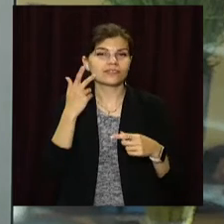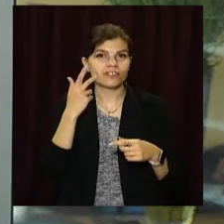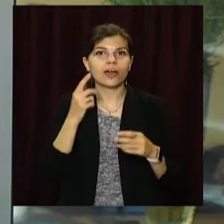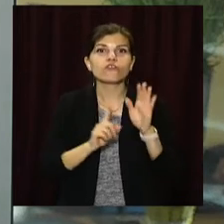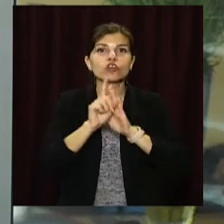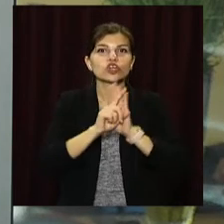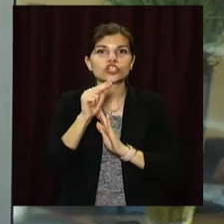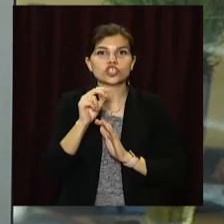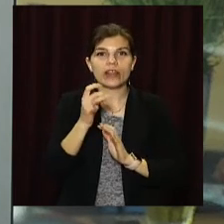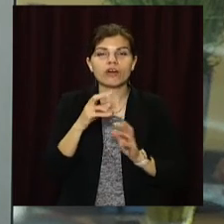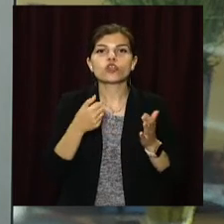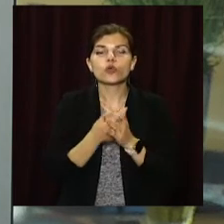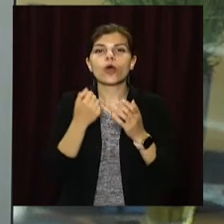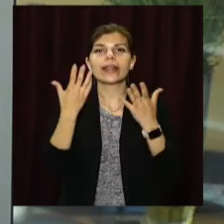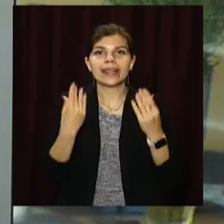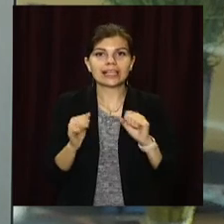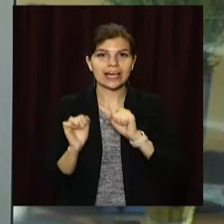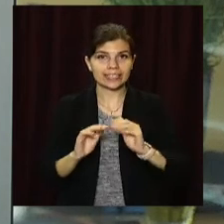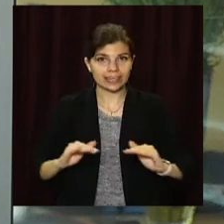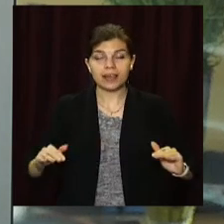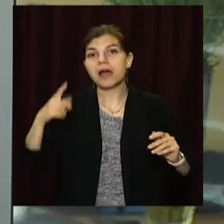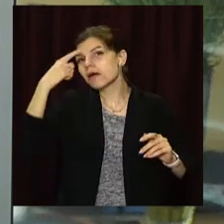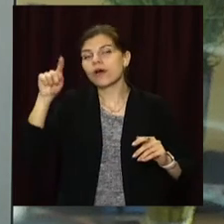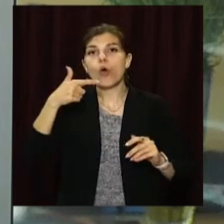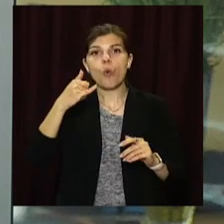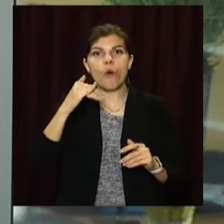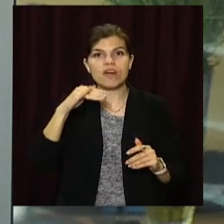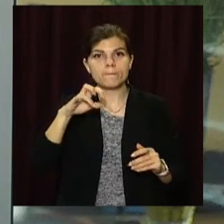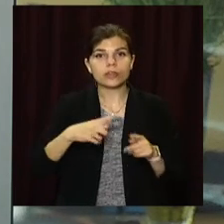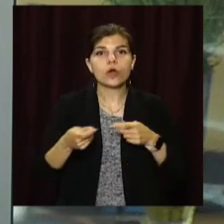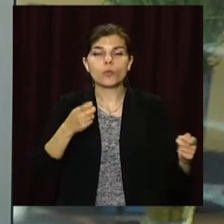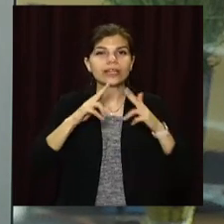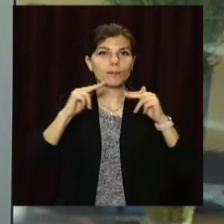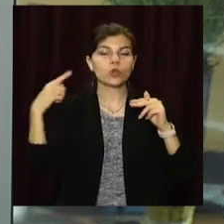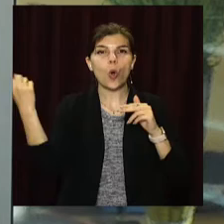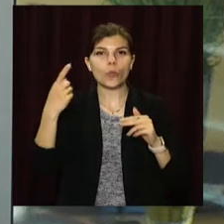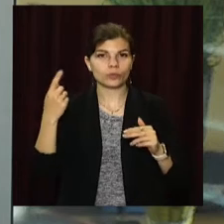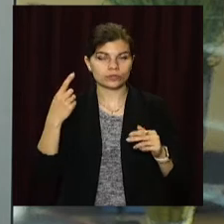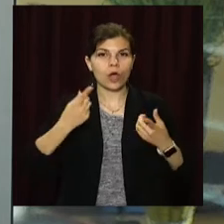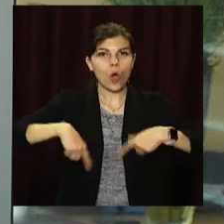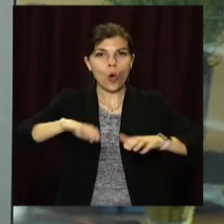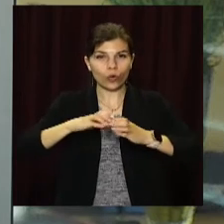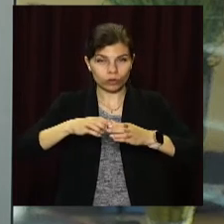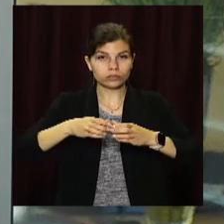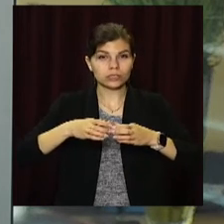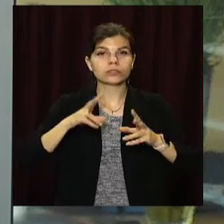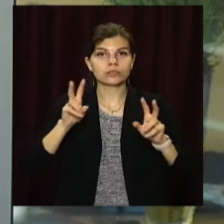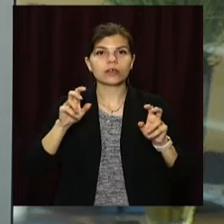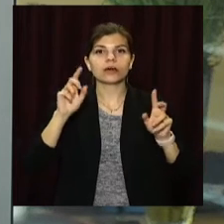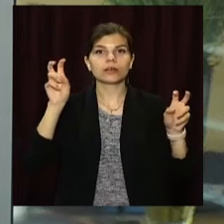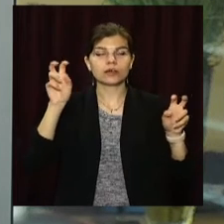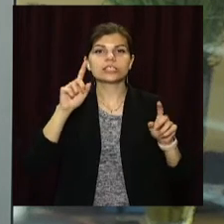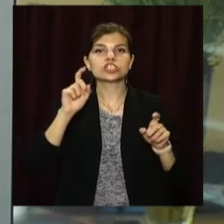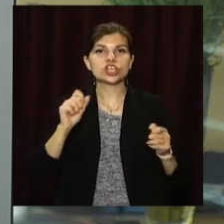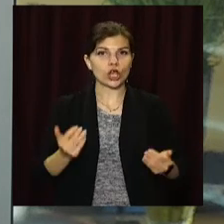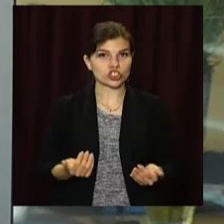початку червня, до Дня захисту дітей. Ініціатор Геннадій Гуфман, керівник Дніпропетровської обласної організації партії «Опозиційна